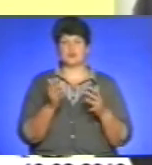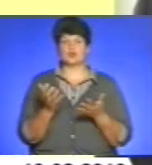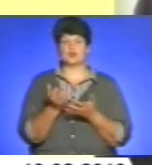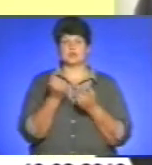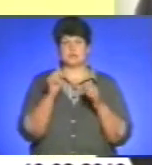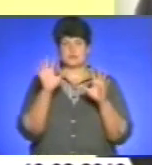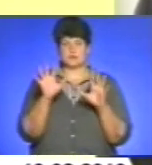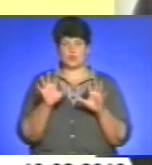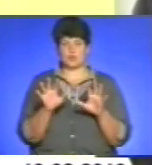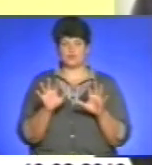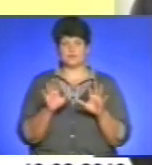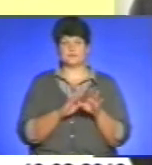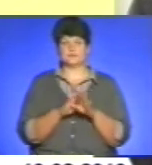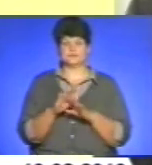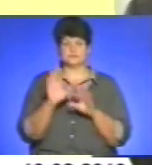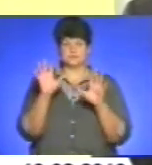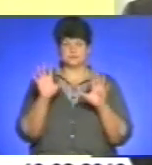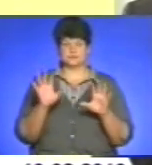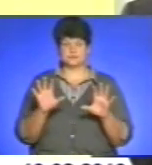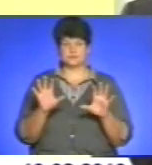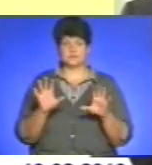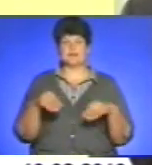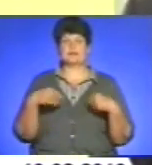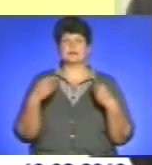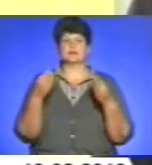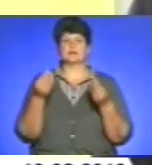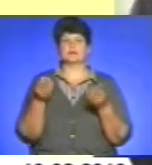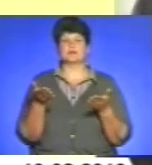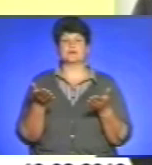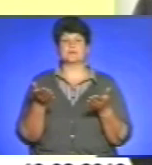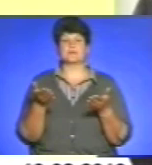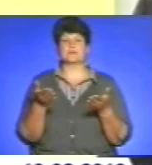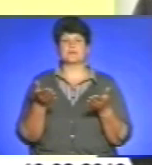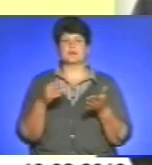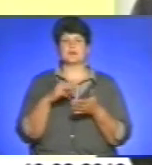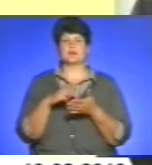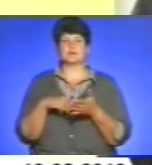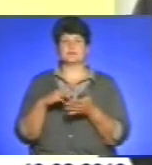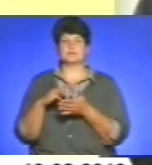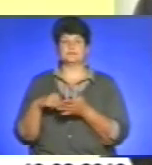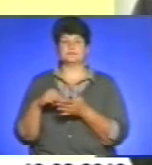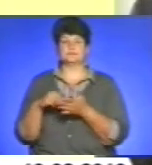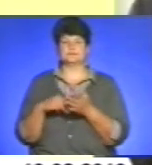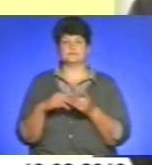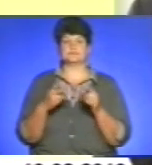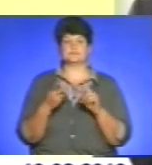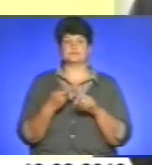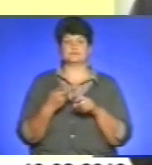законодавства про працю, тобто накладати санкції, так? По-друге,